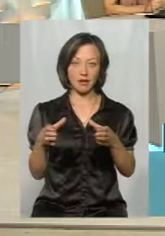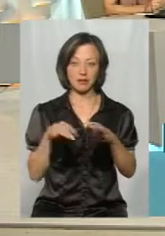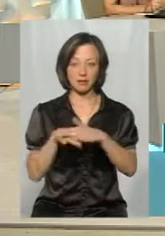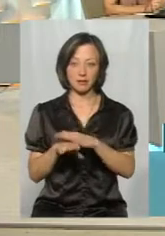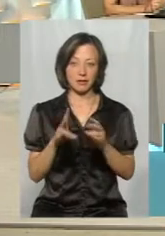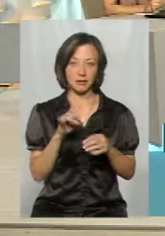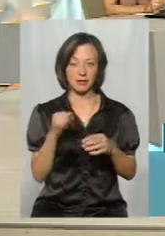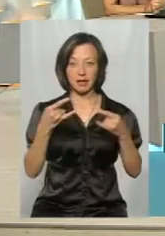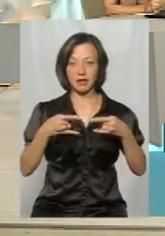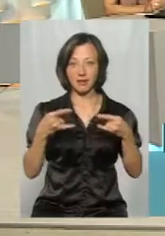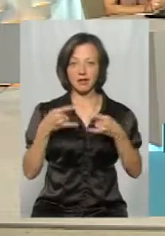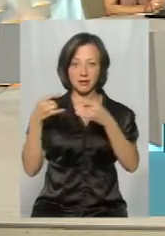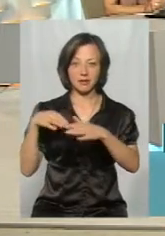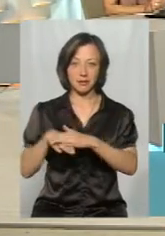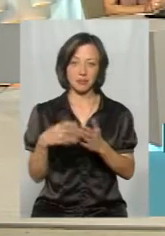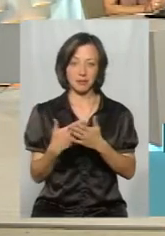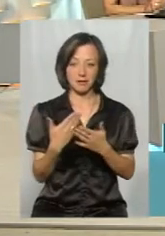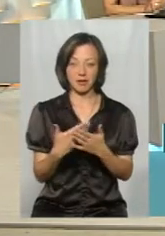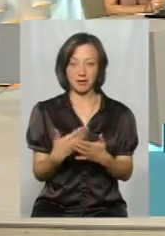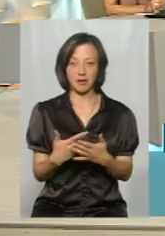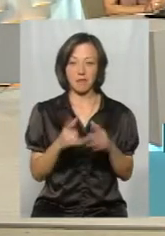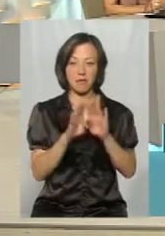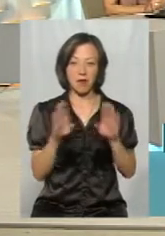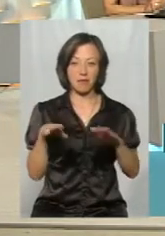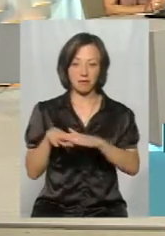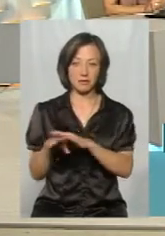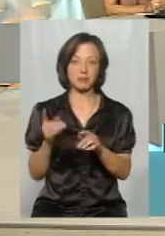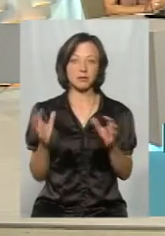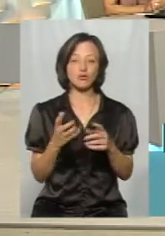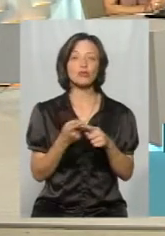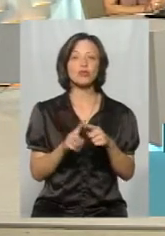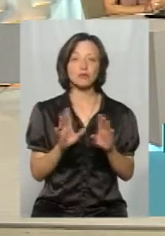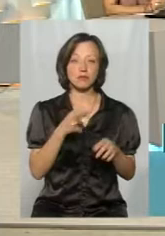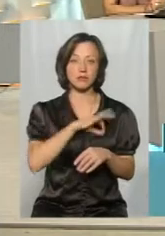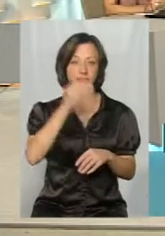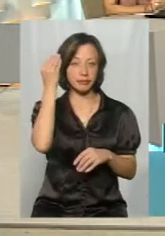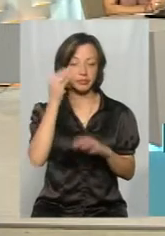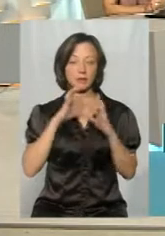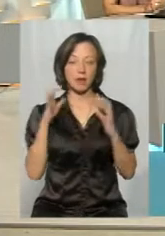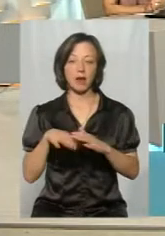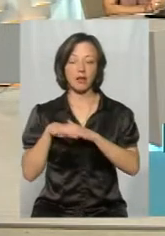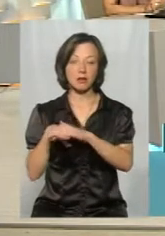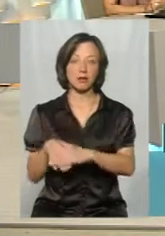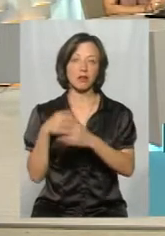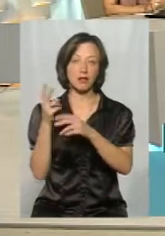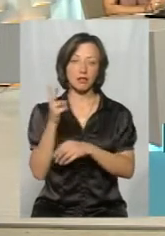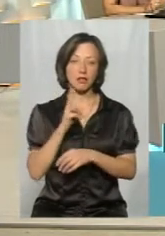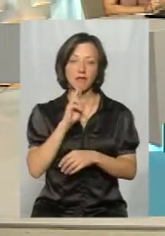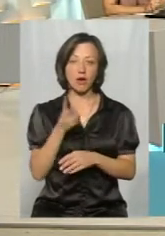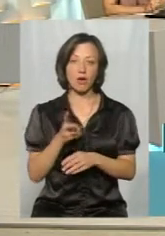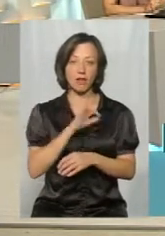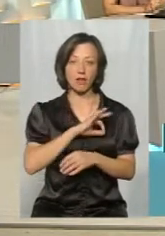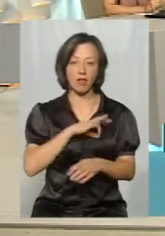збереження. Телевізор на збереження, мебель на збереження. Що буде з того, що зберігається два роки, яке не експлуатується?